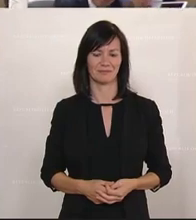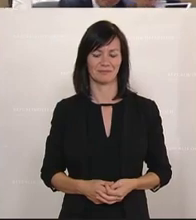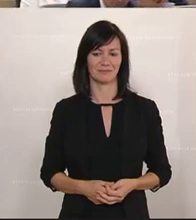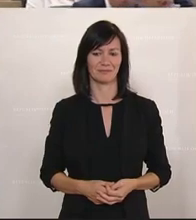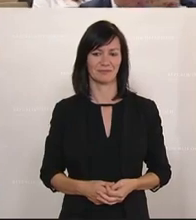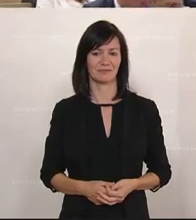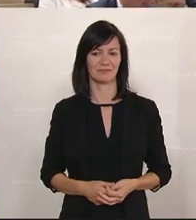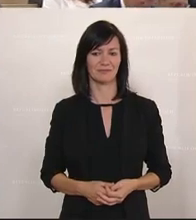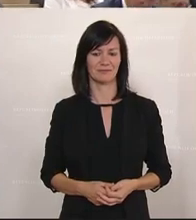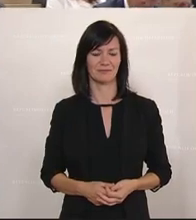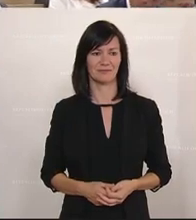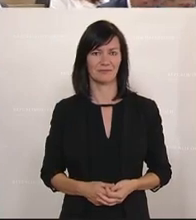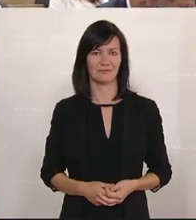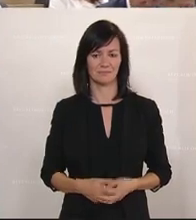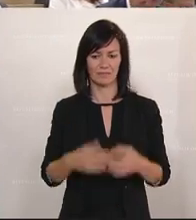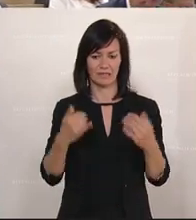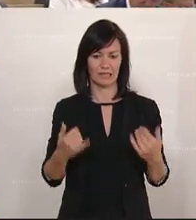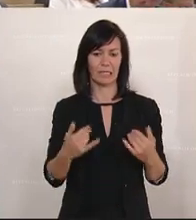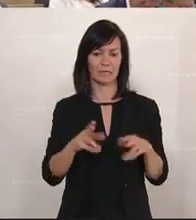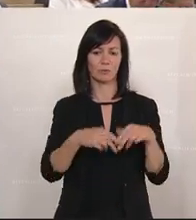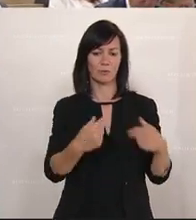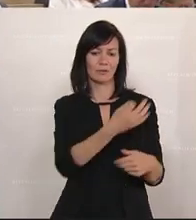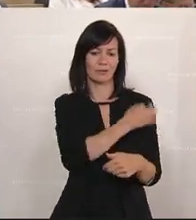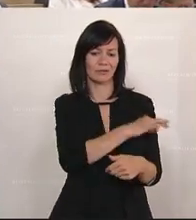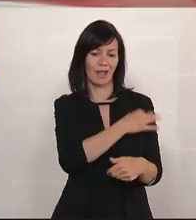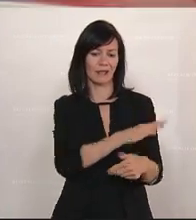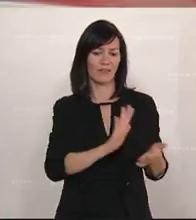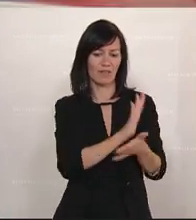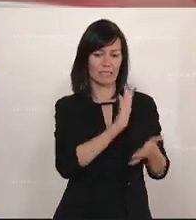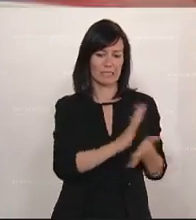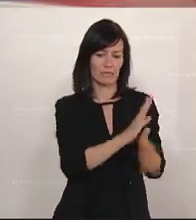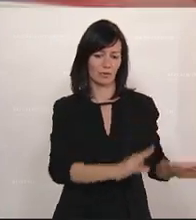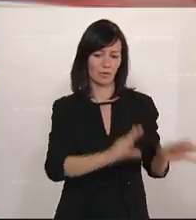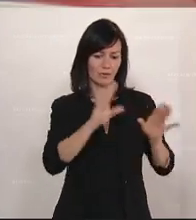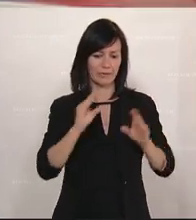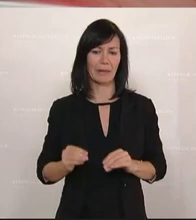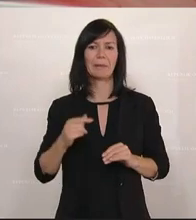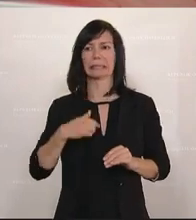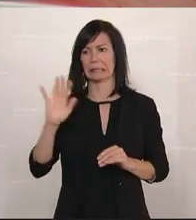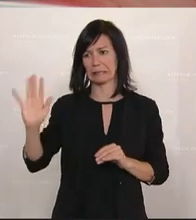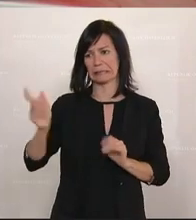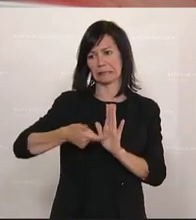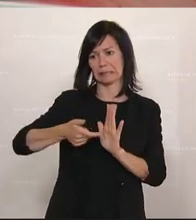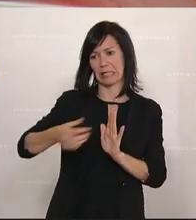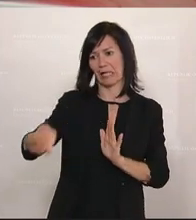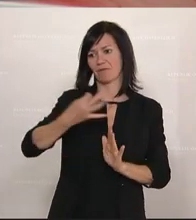Und nun darf ich in Vertretung unseres Bundeskanzlers Ihre dringliche Anfrage beantworten.